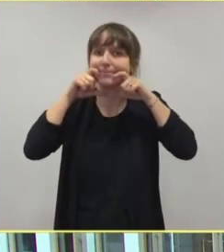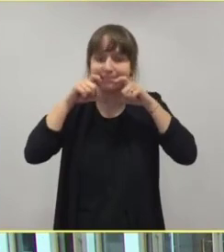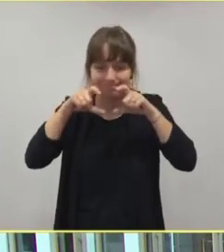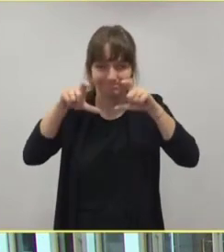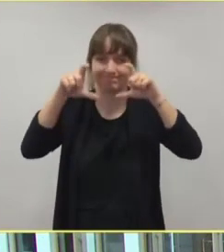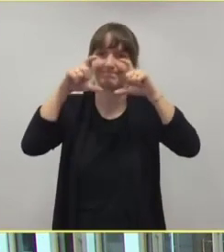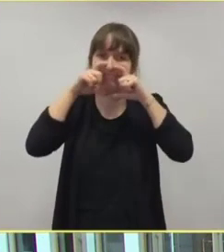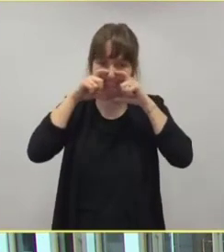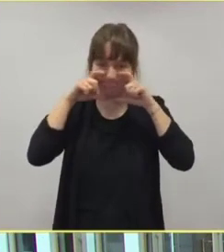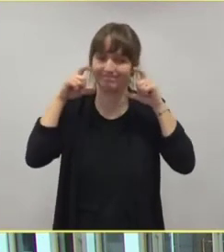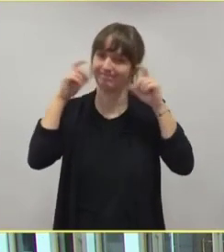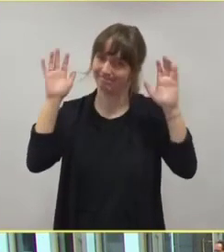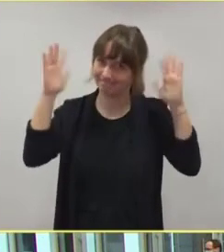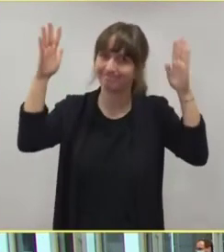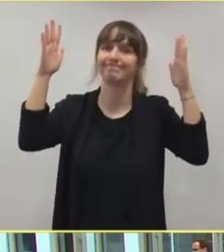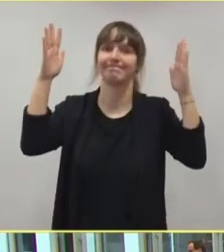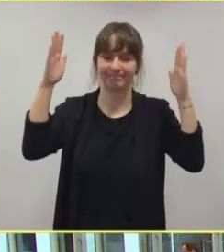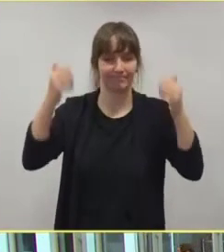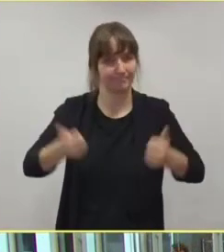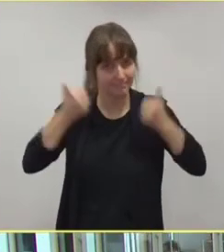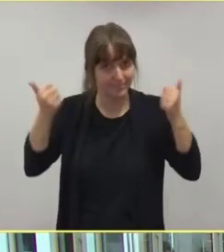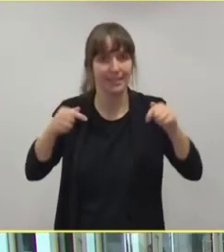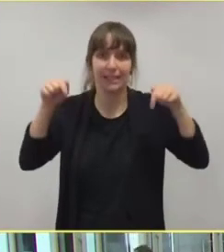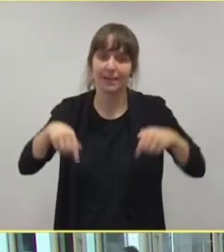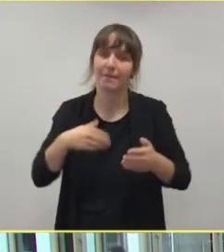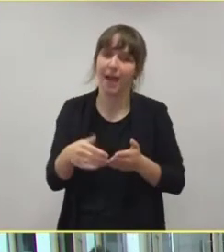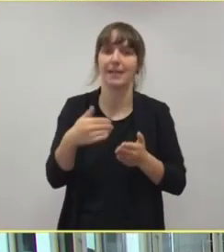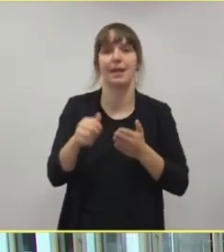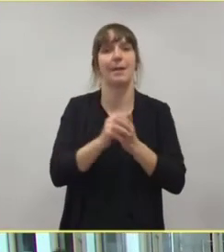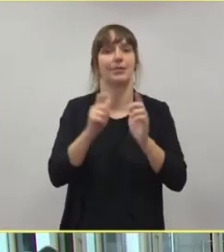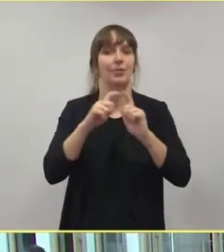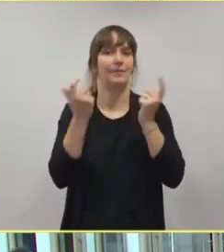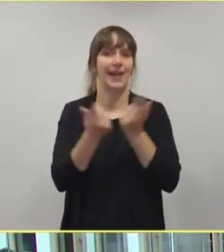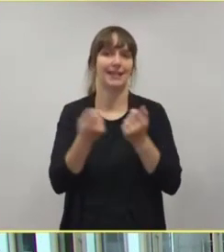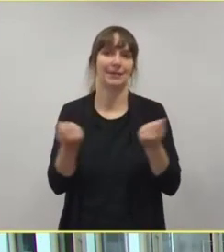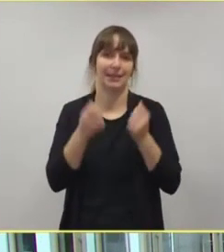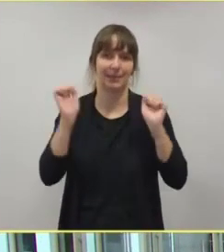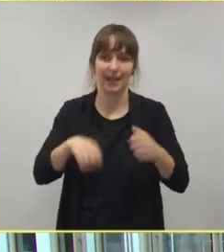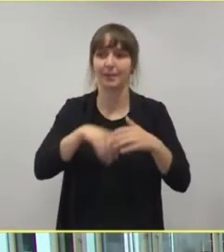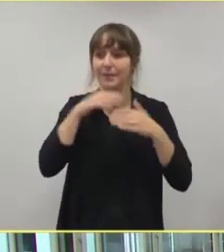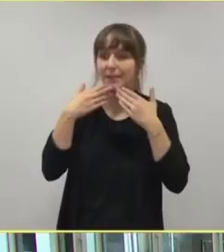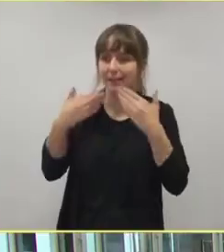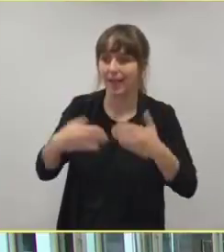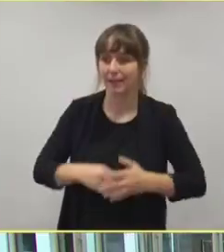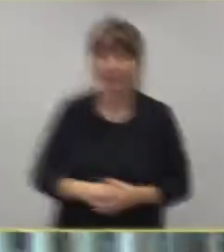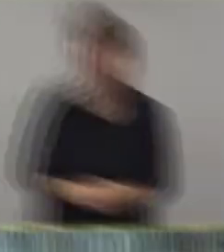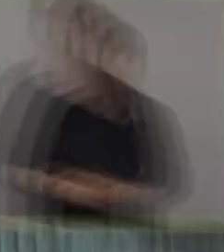dazu bei, dass wir hier auch den Pressekonferenzbetrieb aufrechterhalten können. Vielen Dank. Ja, ich bin jetzt.